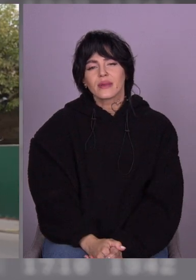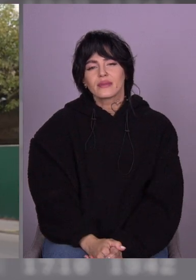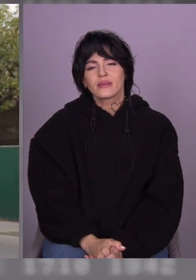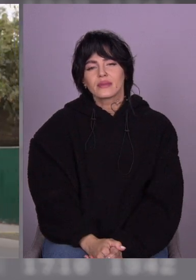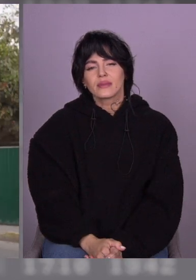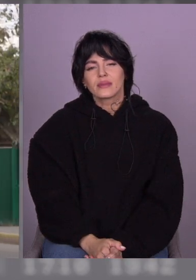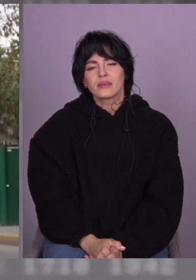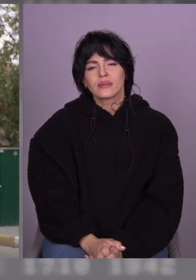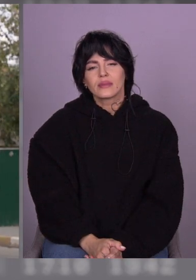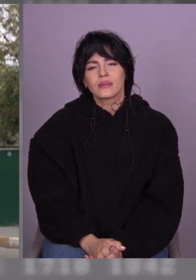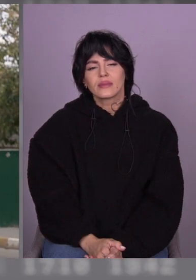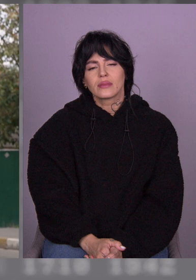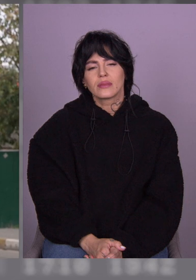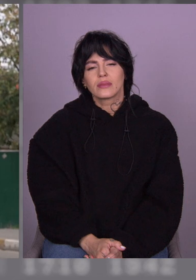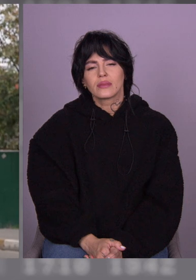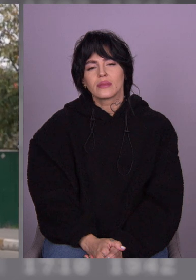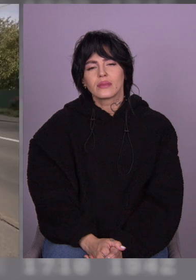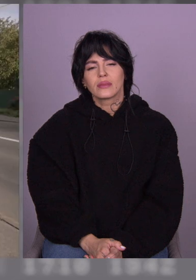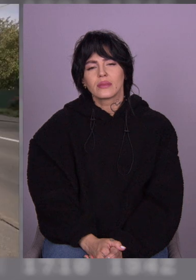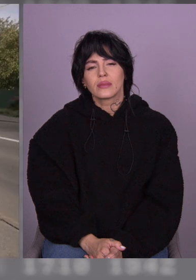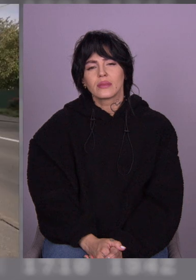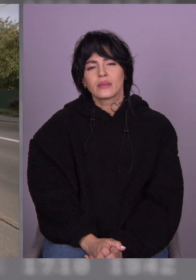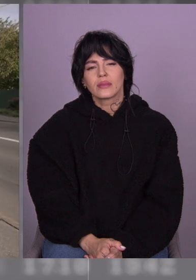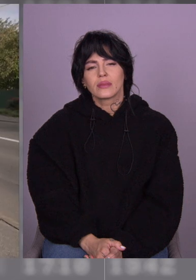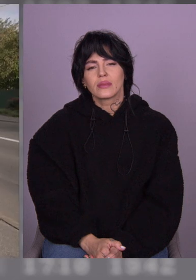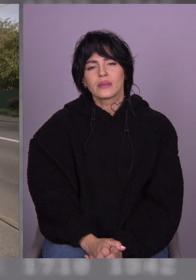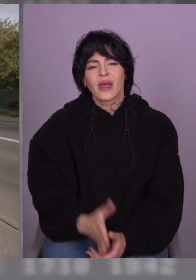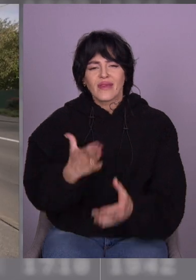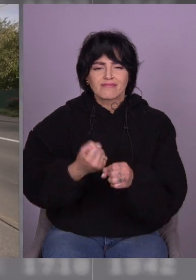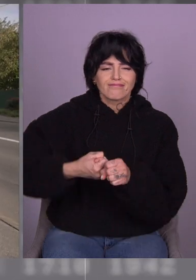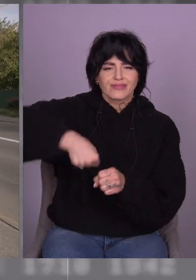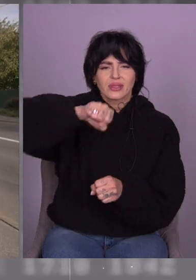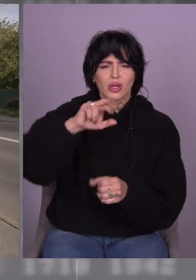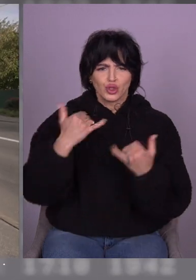вас є якась відкривачка, щоб одразу? Ой, дякую вам!